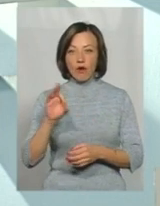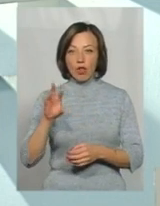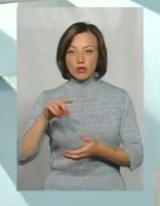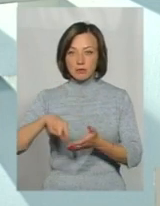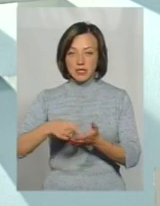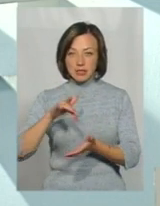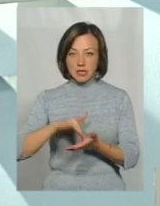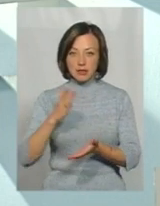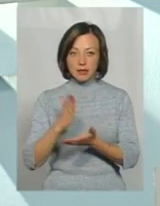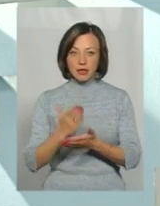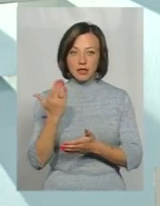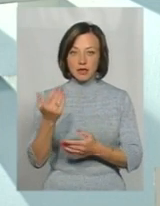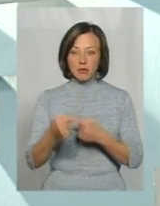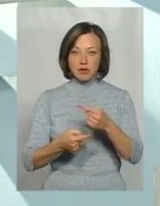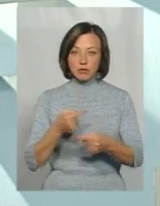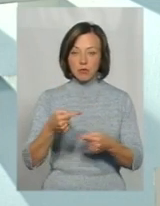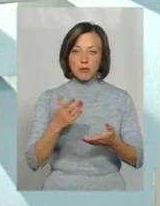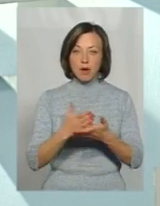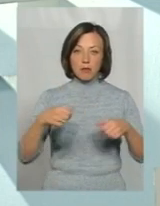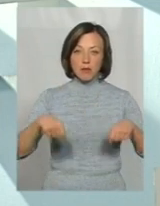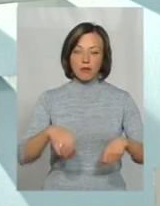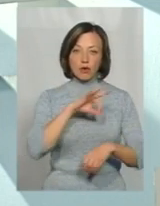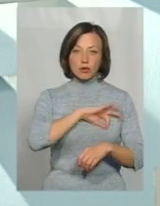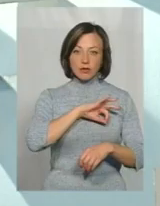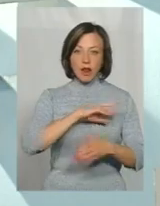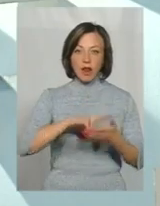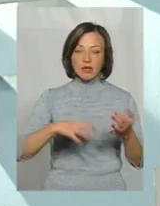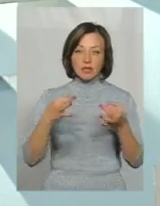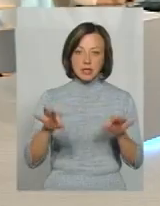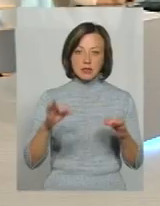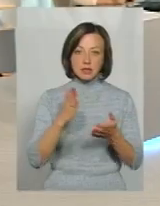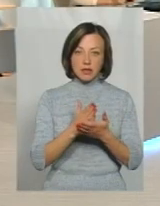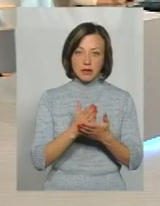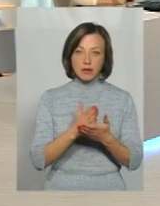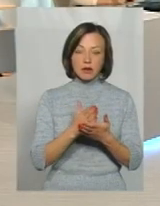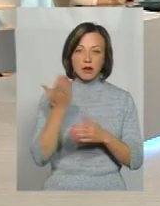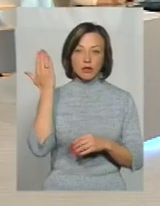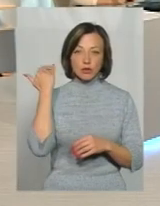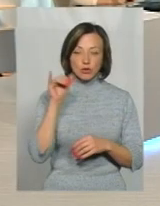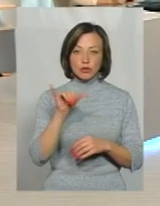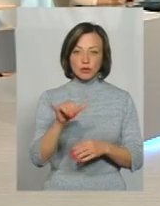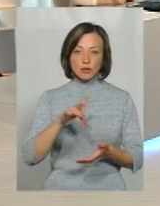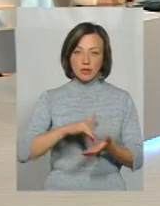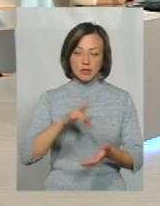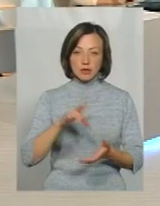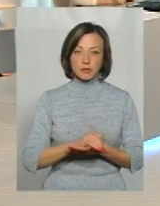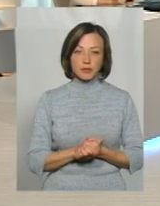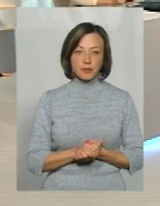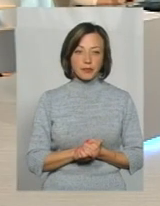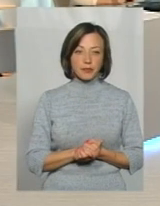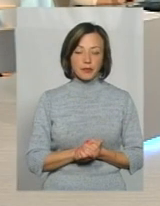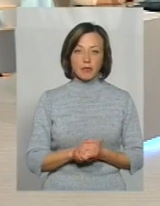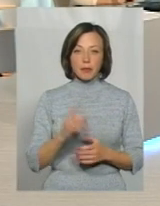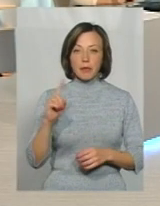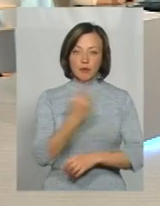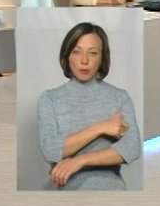центр, він є їхнім правонаступником і він має право користуватися ліцензією, яка була раніше в центрі первинної медико